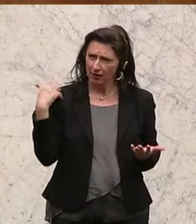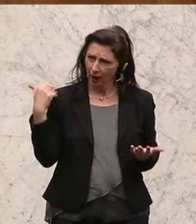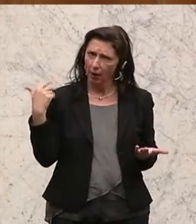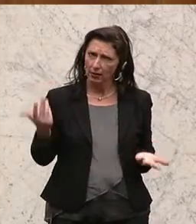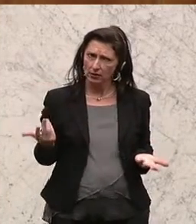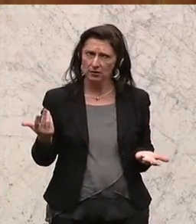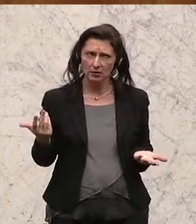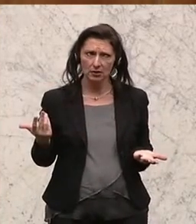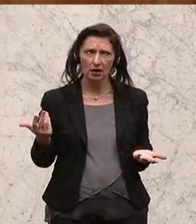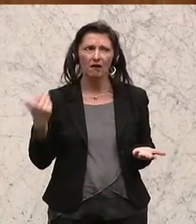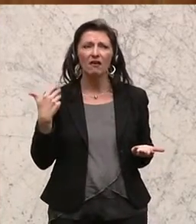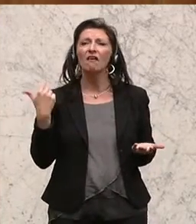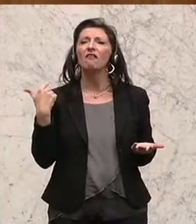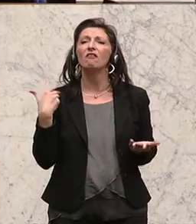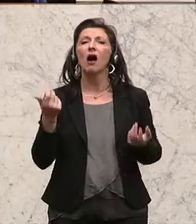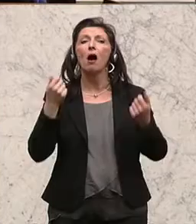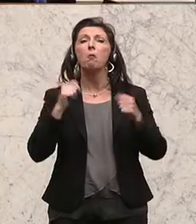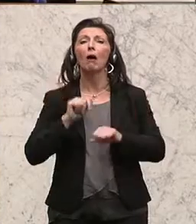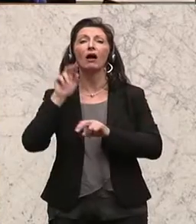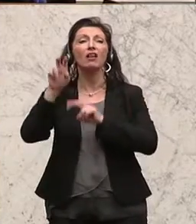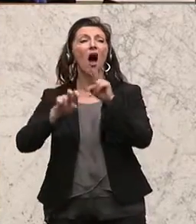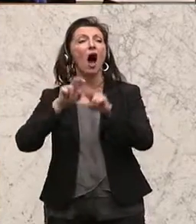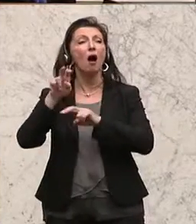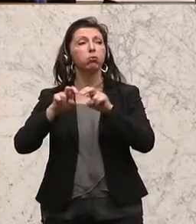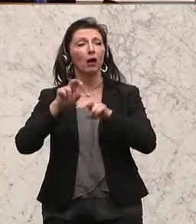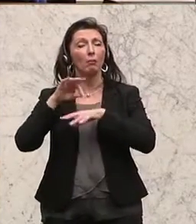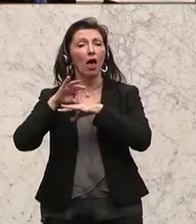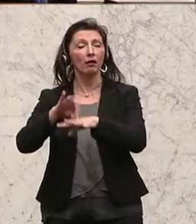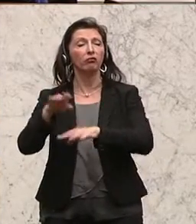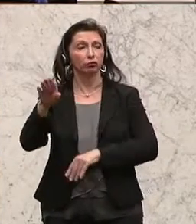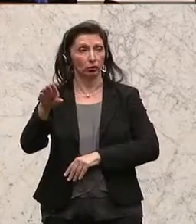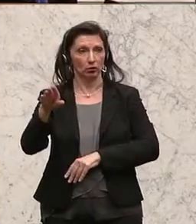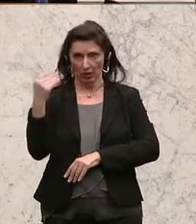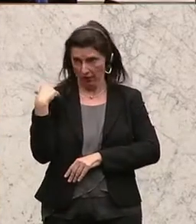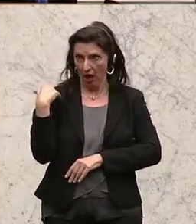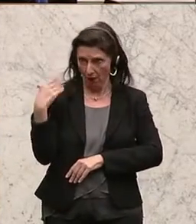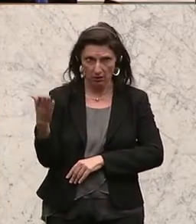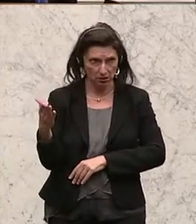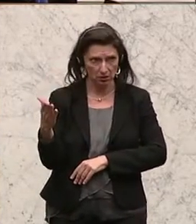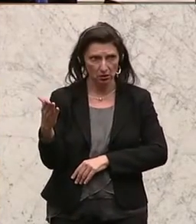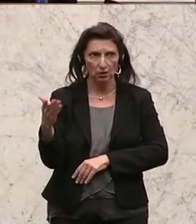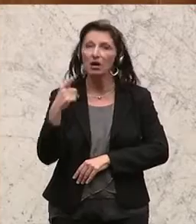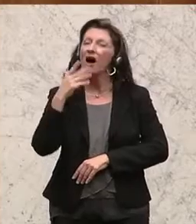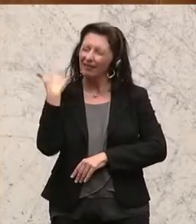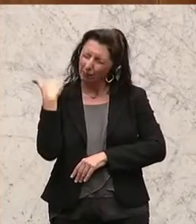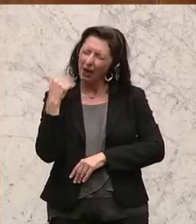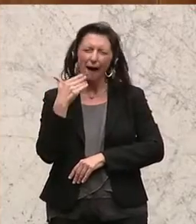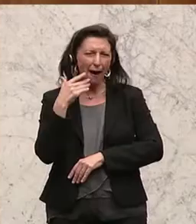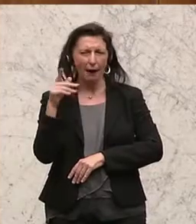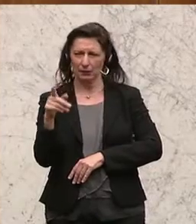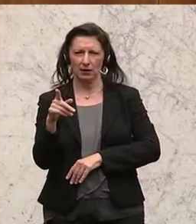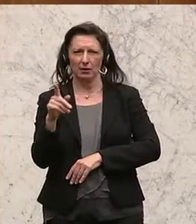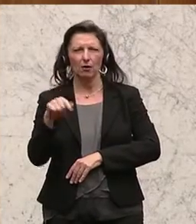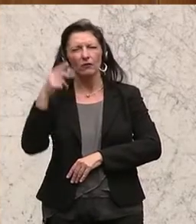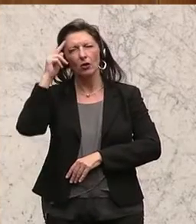eine Bankenabgabe. Wir haben bewusst eine Bankenabgabe eingeführt und haben dann gesagt, was machen wir